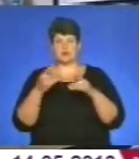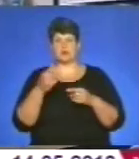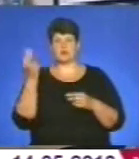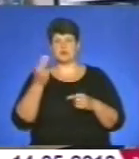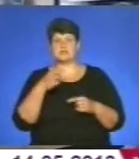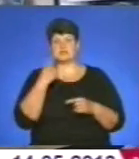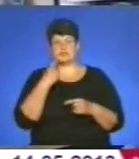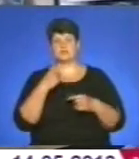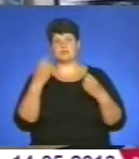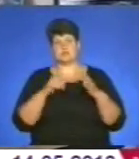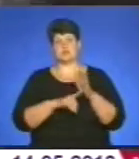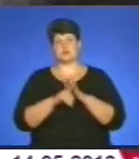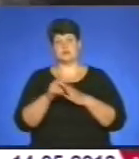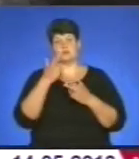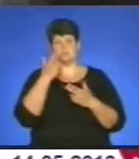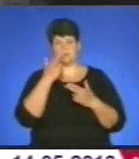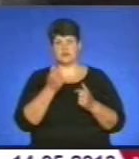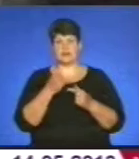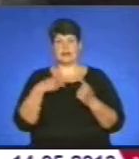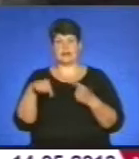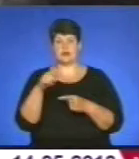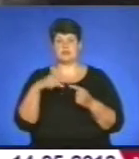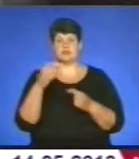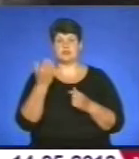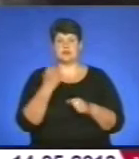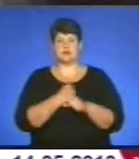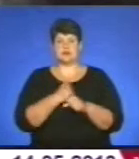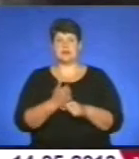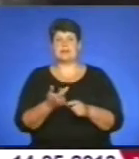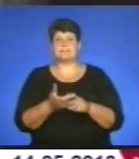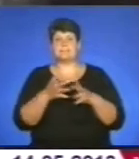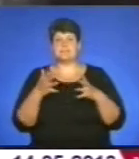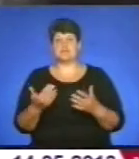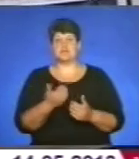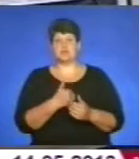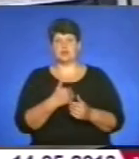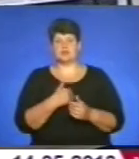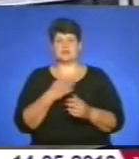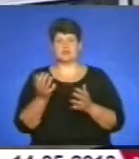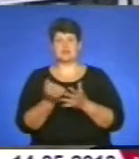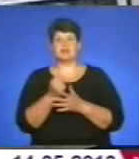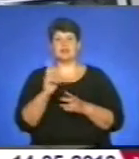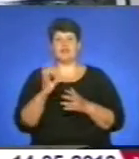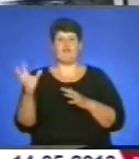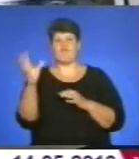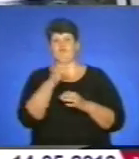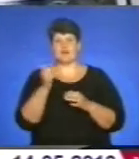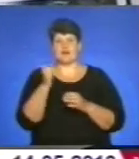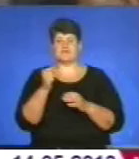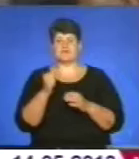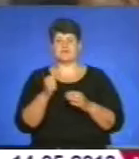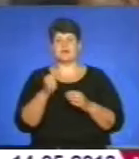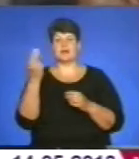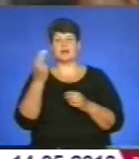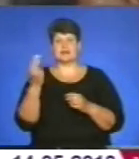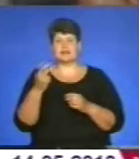починає звикати до ажіотажу навколо її робіт. Але найбільше хоче дізнатися, хто вкрав картину лівійського лідера, яку малювала